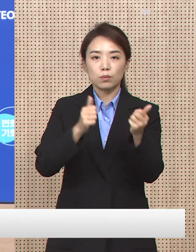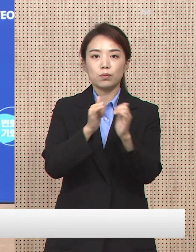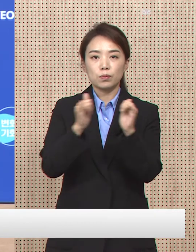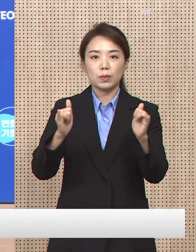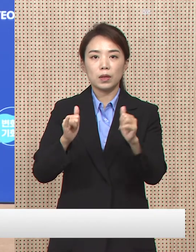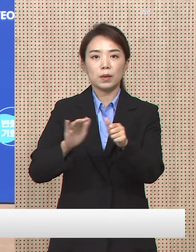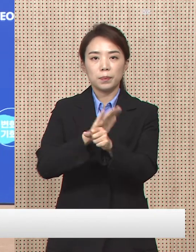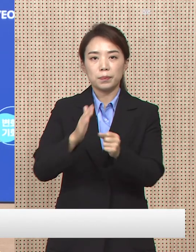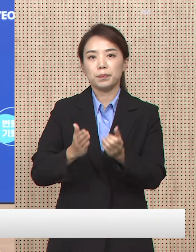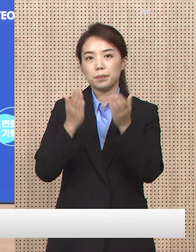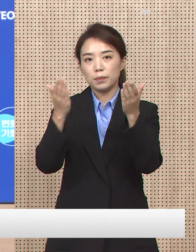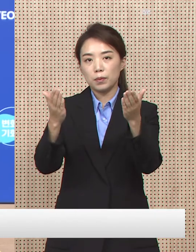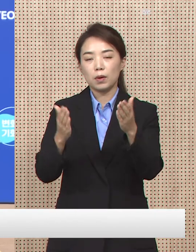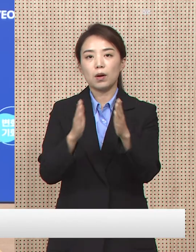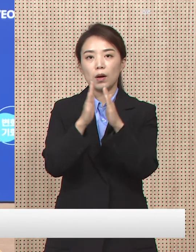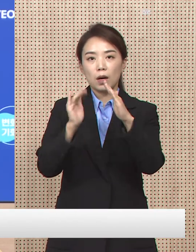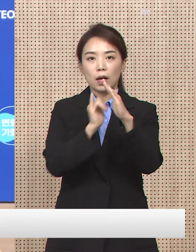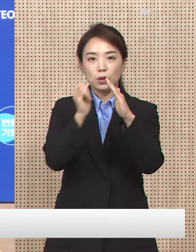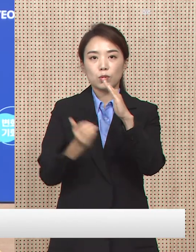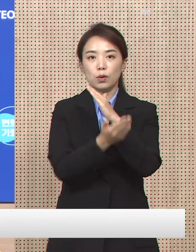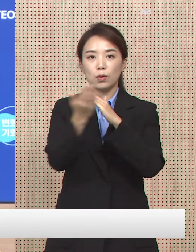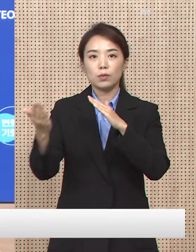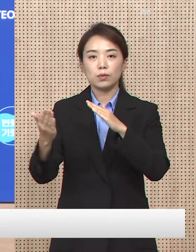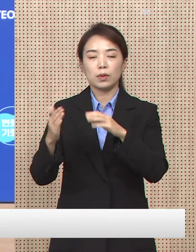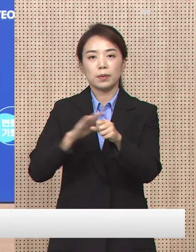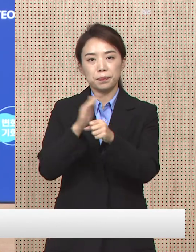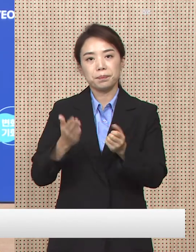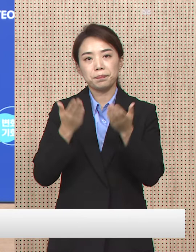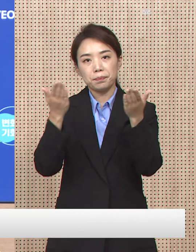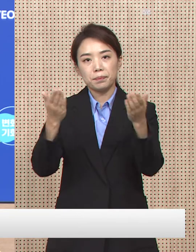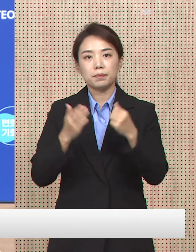빌며 유가족분들께 깊은 애도의 말씀을 드립니다.